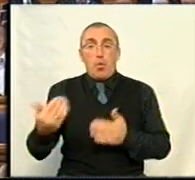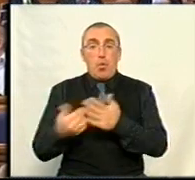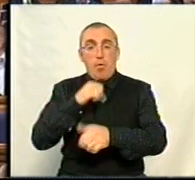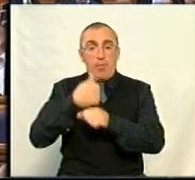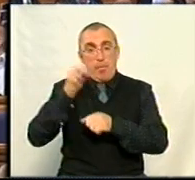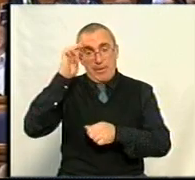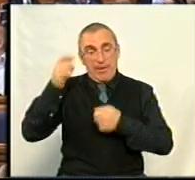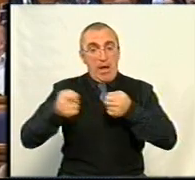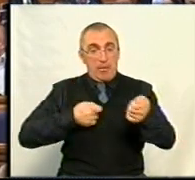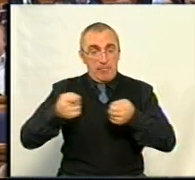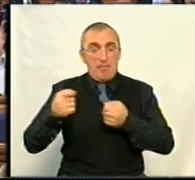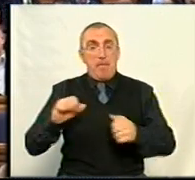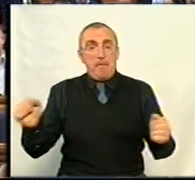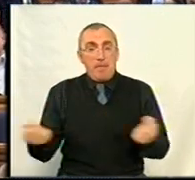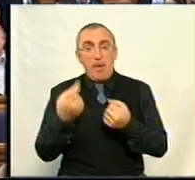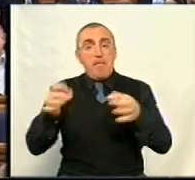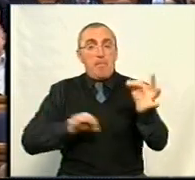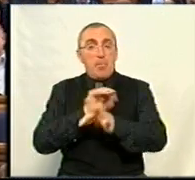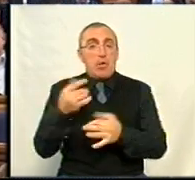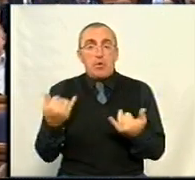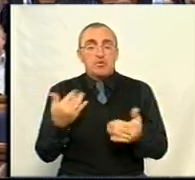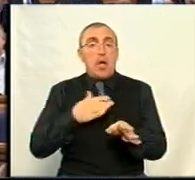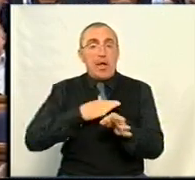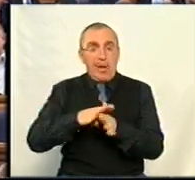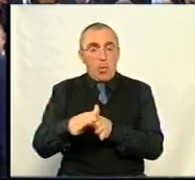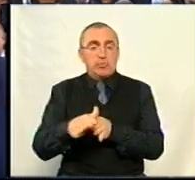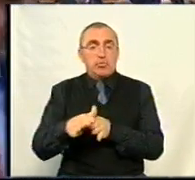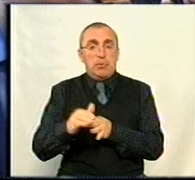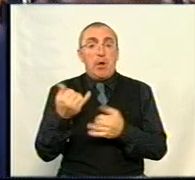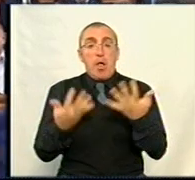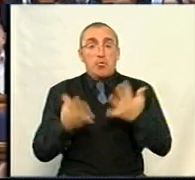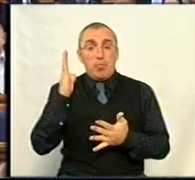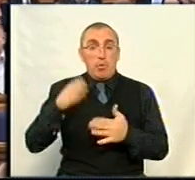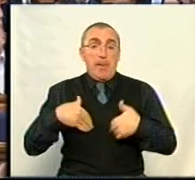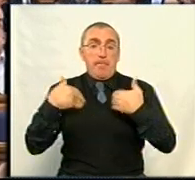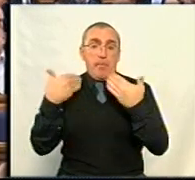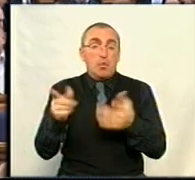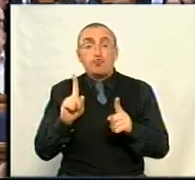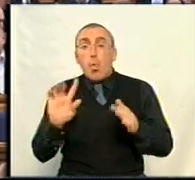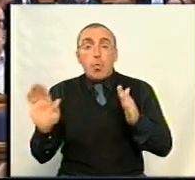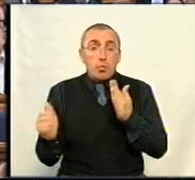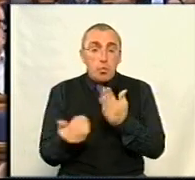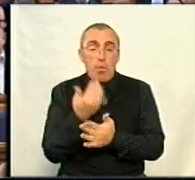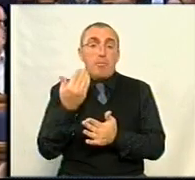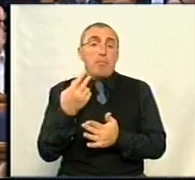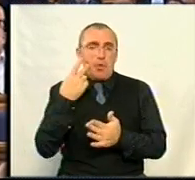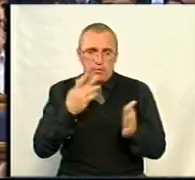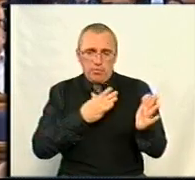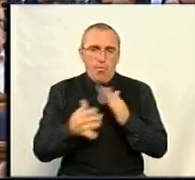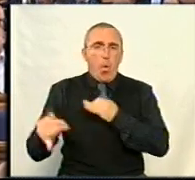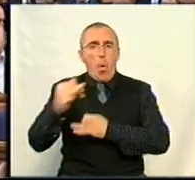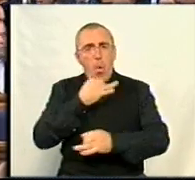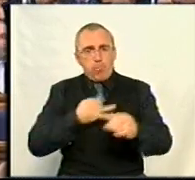обласної державної адміністрації підтримав ті проєкти, які сьогодні реалізуються. І якщо буде запропоновано щось нове, звичайно, ми готові